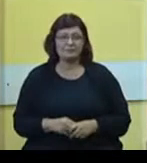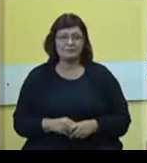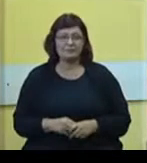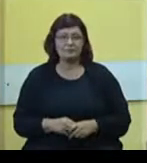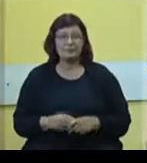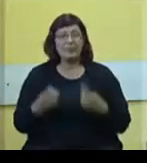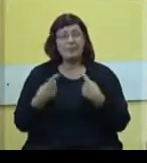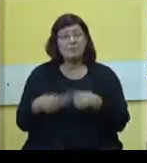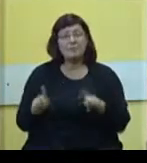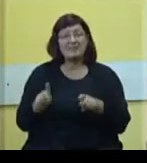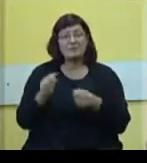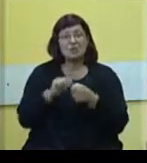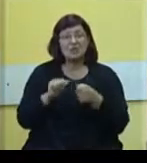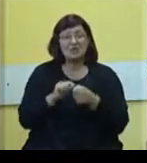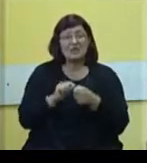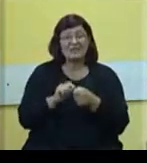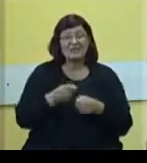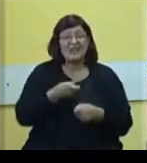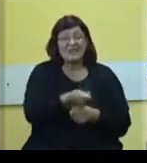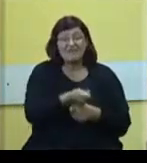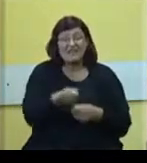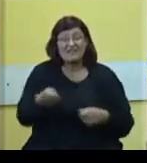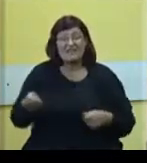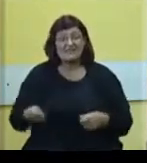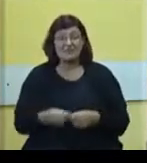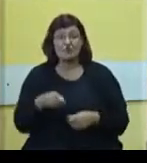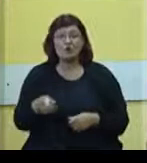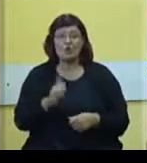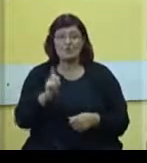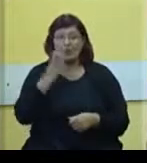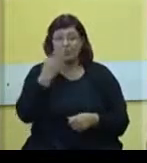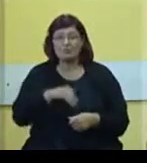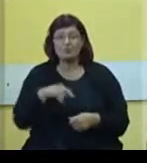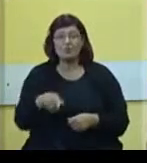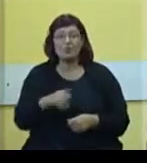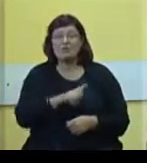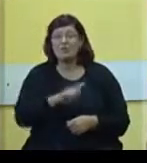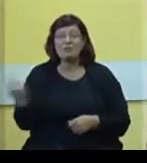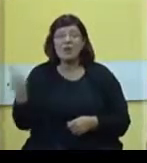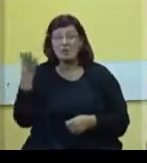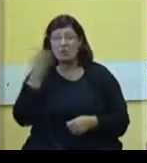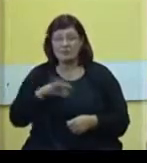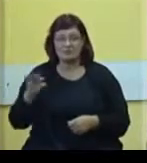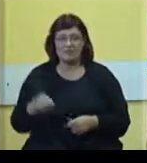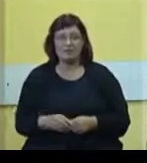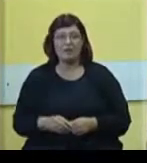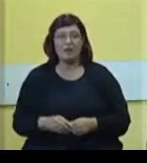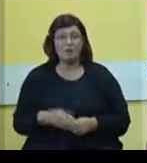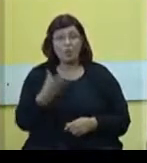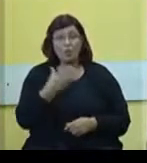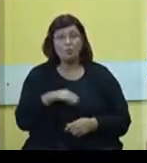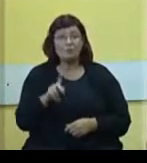Pogotovo štednja na investicijama. To nije uspeh, to je neuspeh. Uspeh je